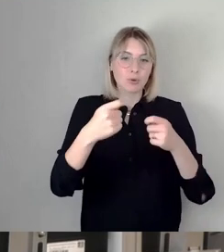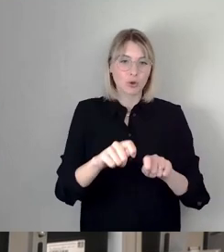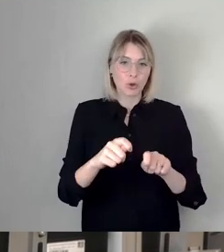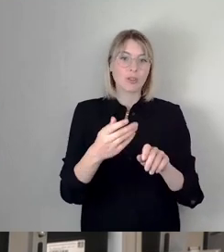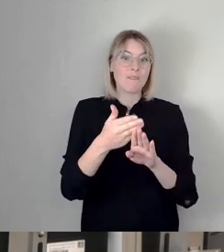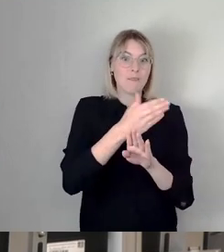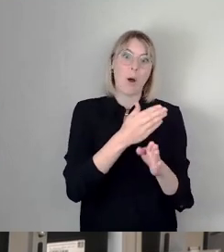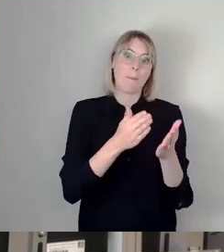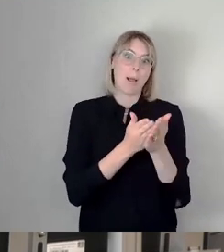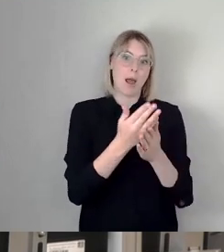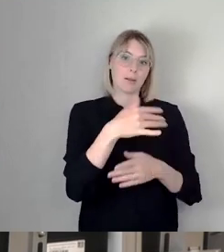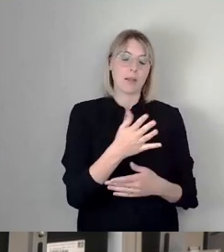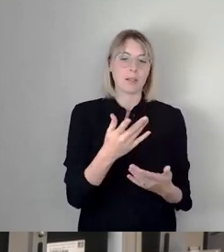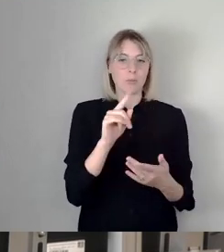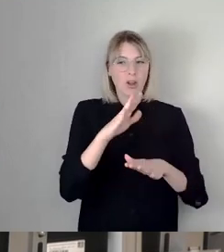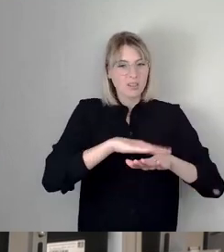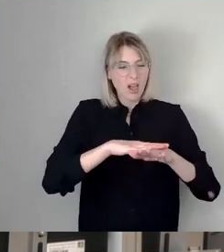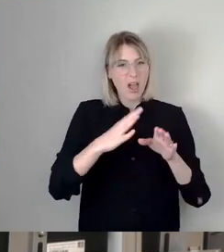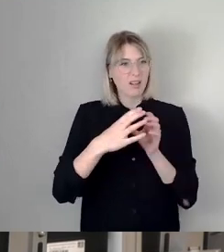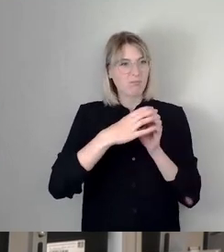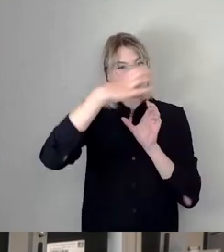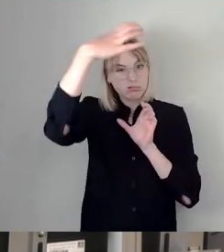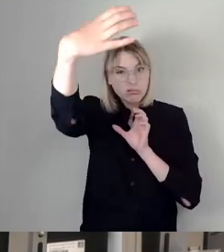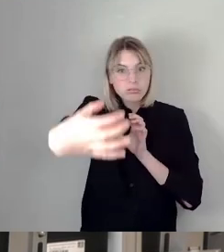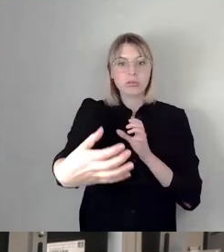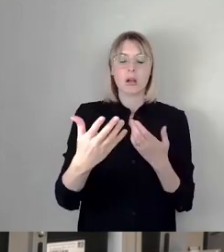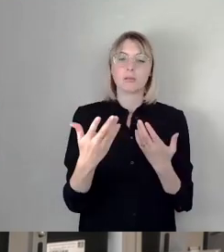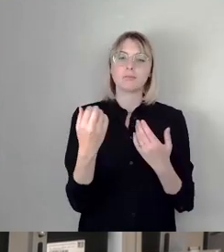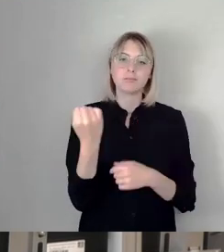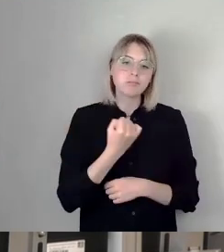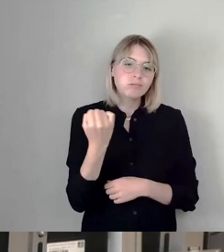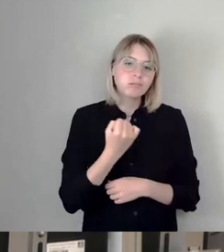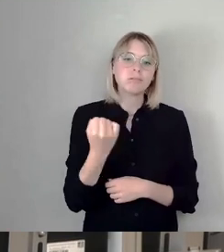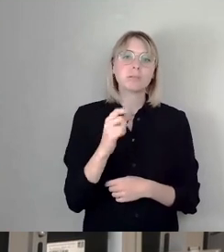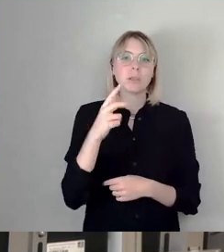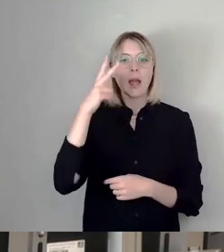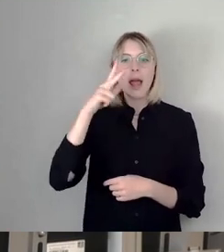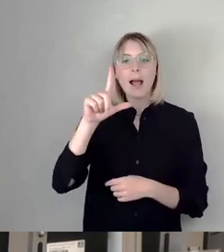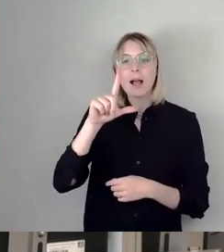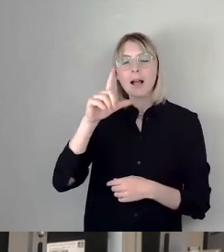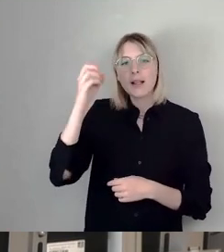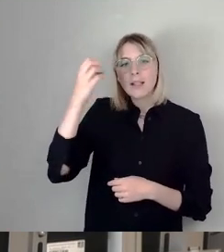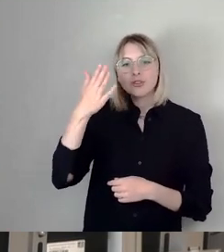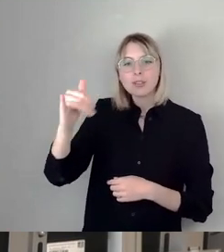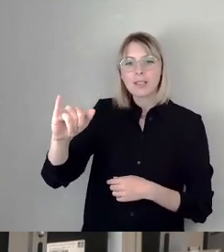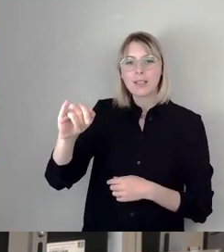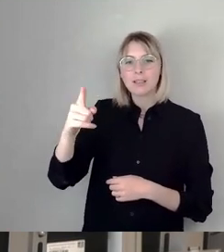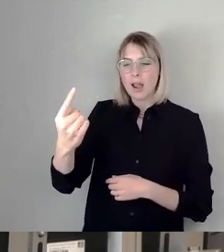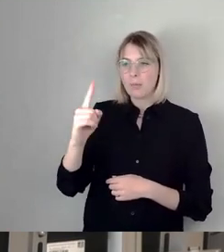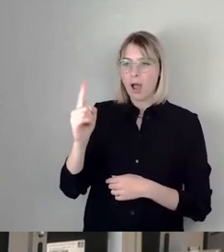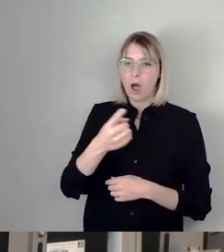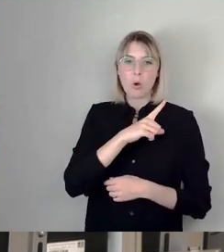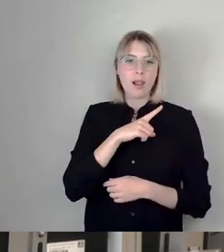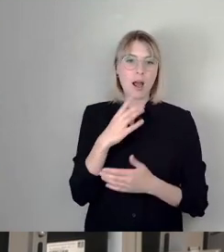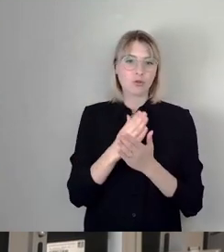Zeitläufe, wo ich glaube wir, genau und Herr Lichty, Herr Lichty war offenbar noch viel länger im Stadtrat